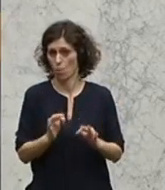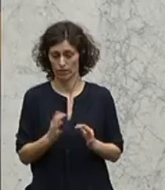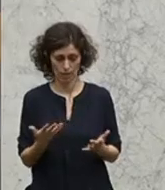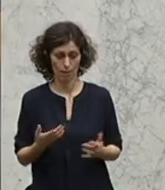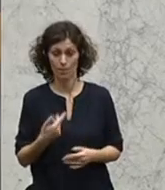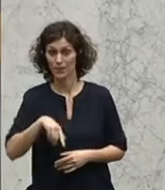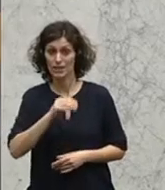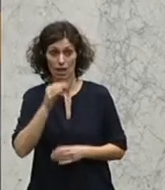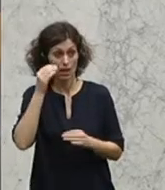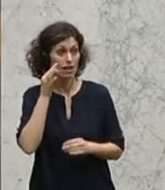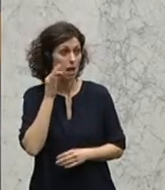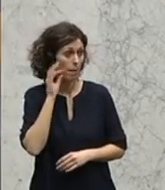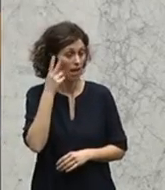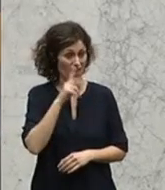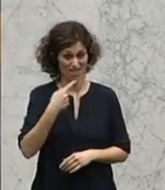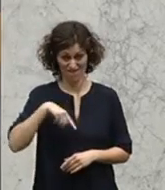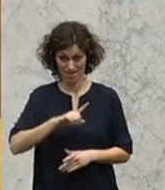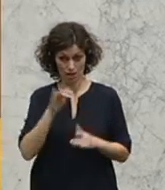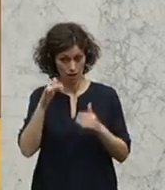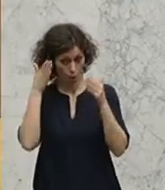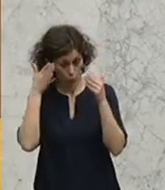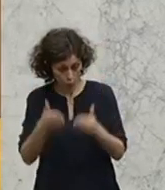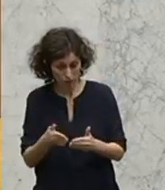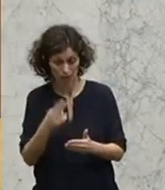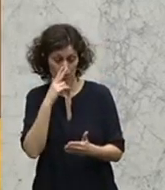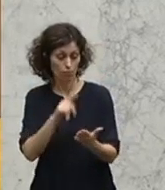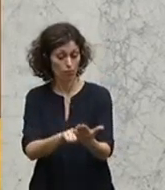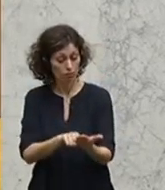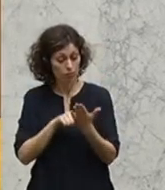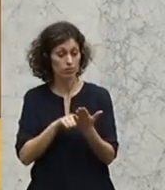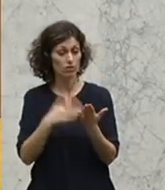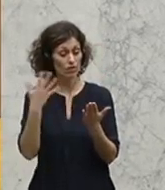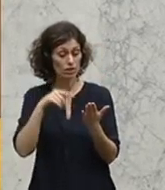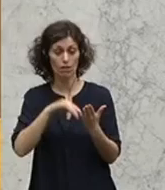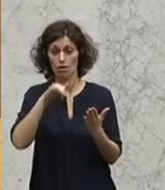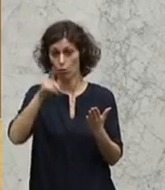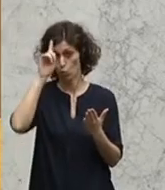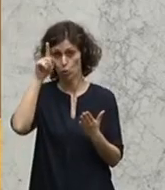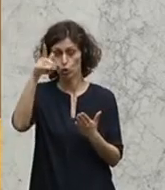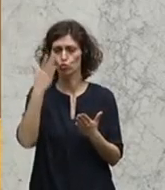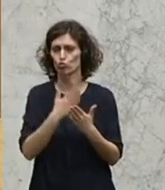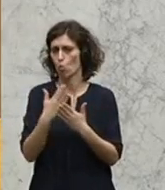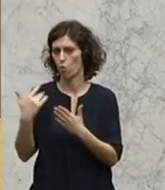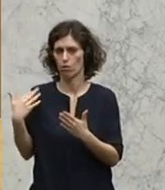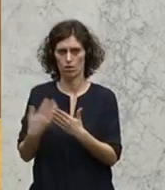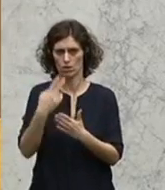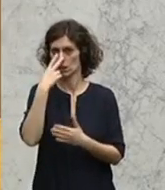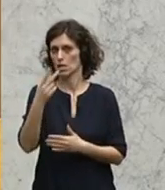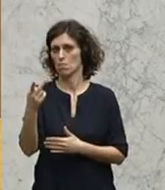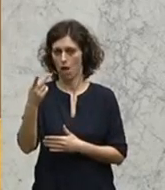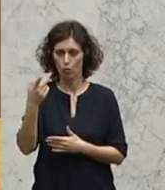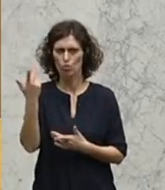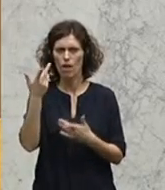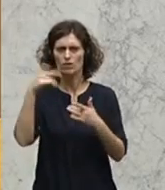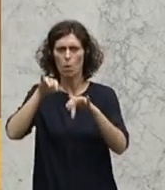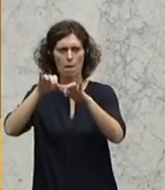wir uns hier darauf konzentrieren und hier uns das auch vor Augen führen, was hier in Deutschland schon längst offen da ist und welche